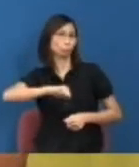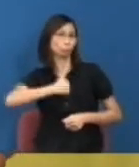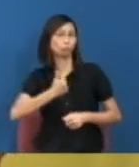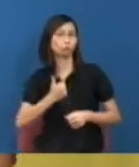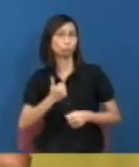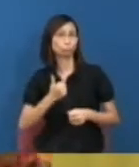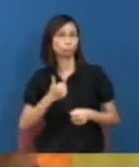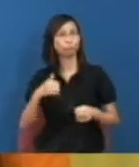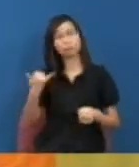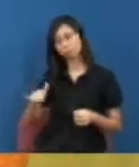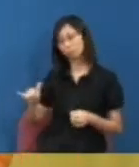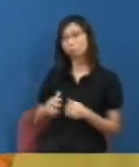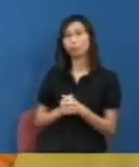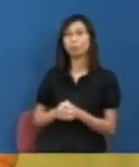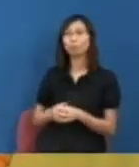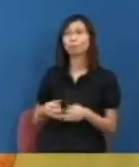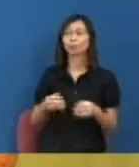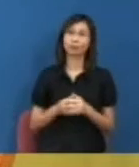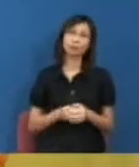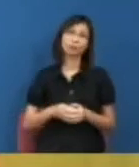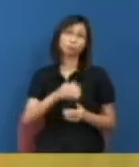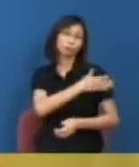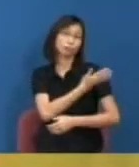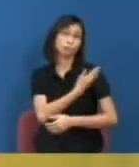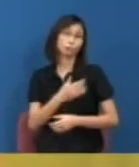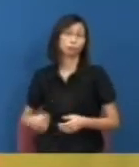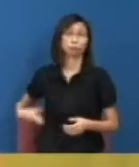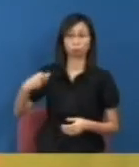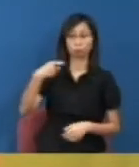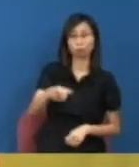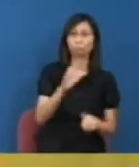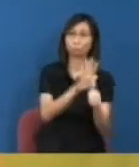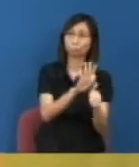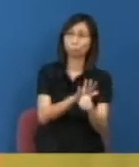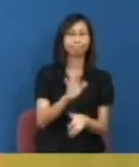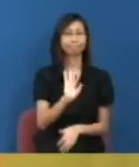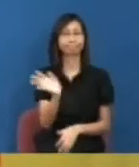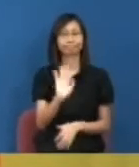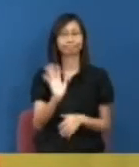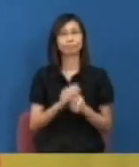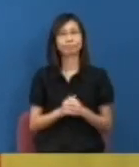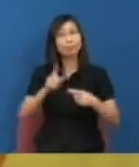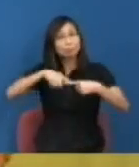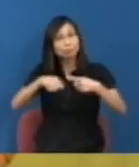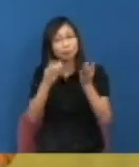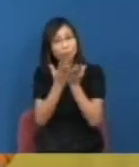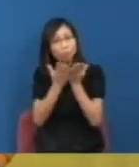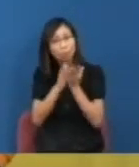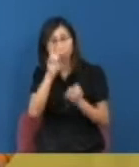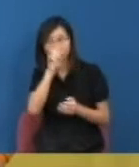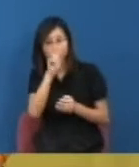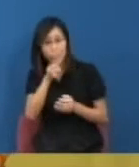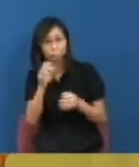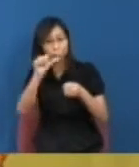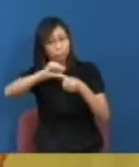工不可以捐錢幫他們我會不會捐錢當然不會因為問題就是說你大學不是看著奸酒樓盤數嗎